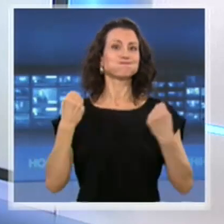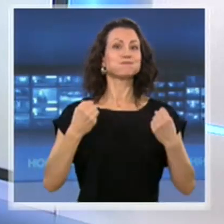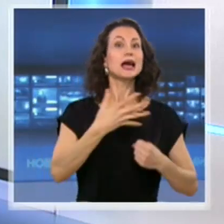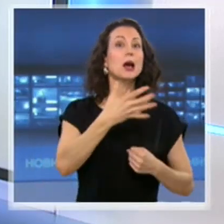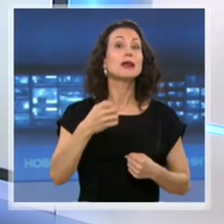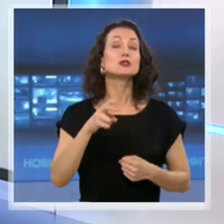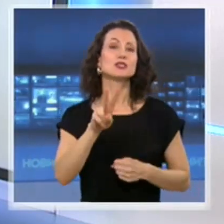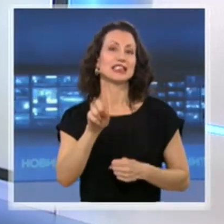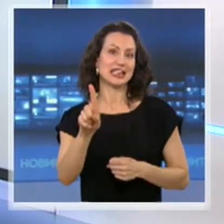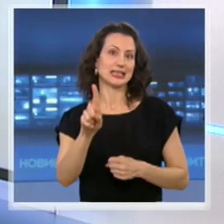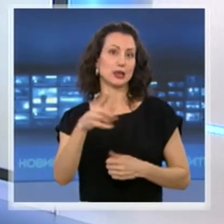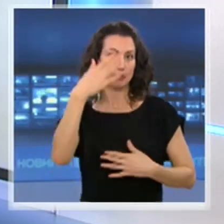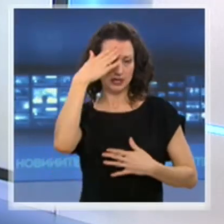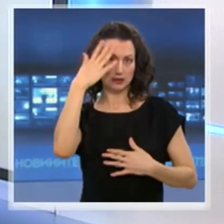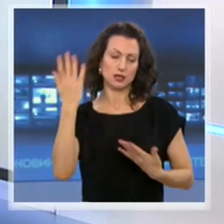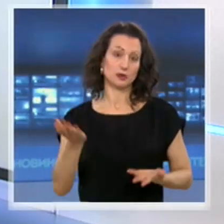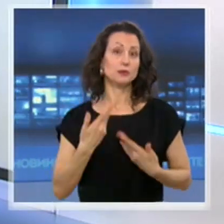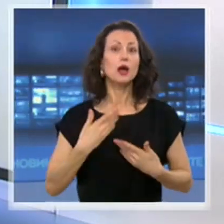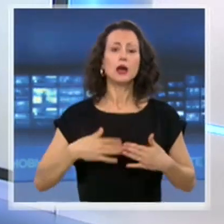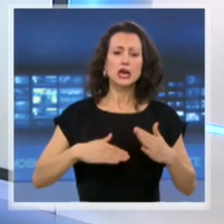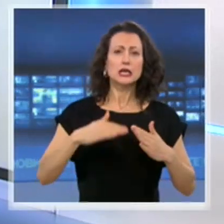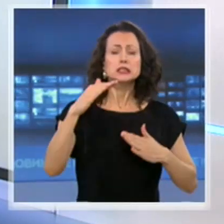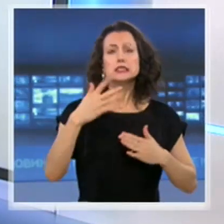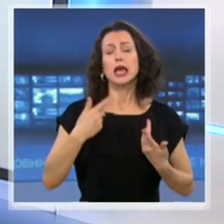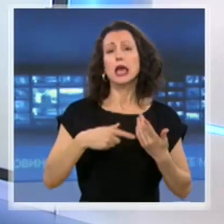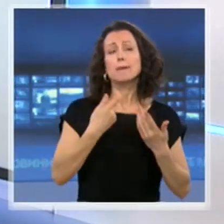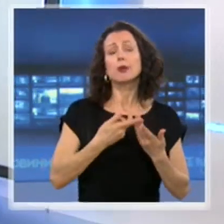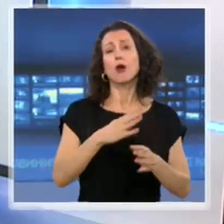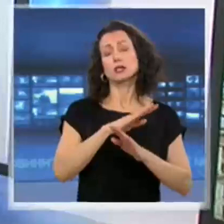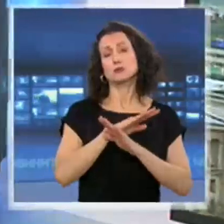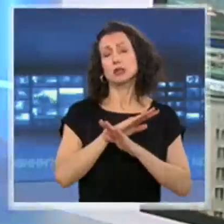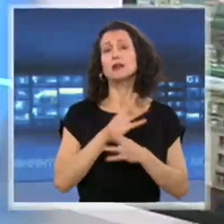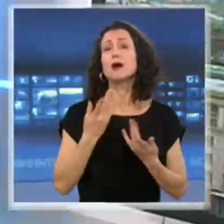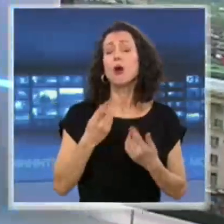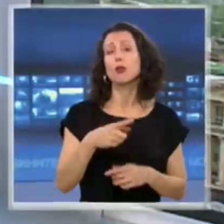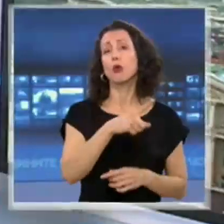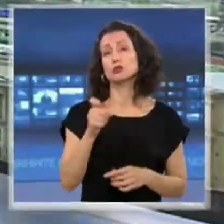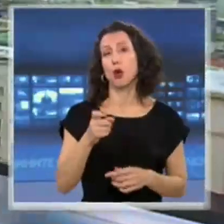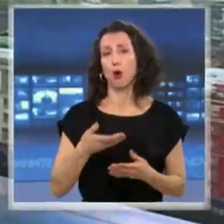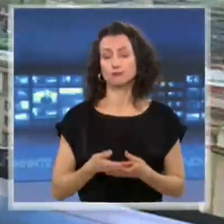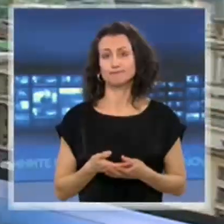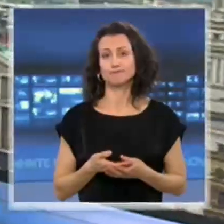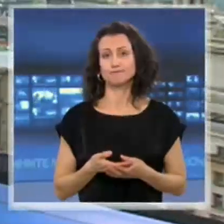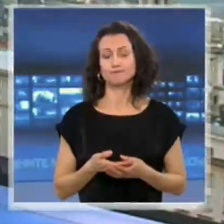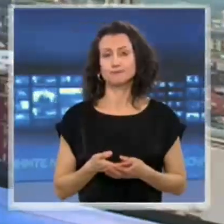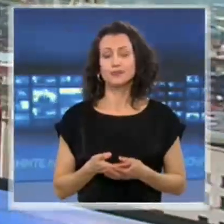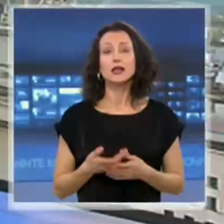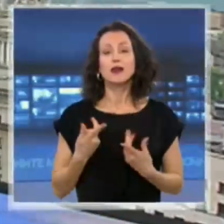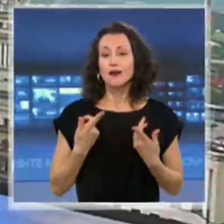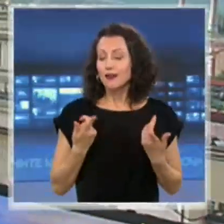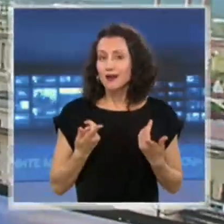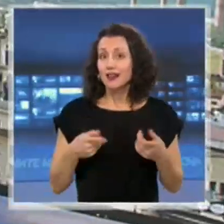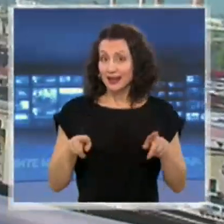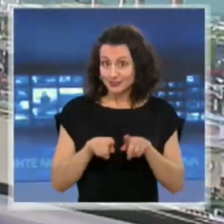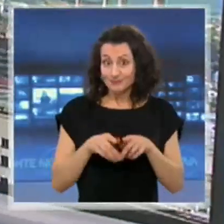пациенти. Расте и броят на смъртните случаите вече са 100. В същото време, зелена светлина